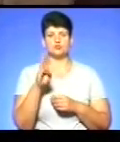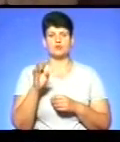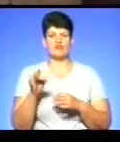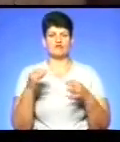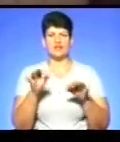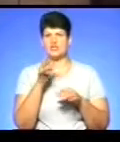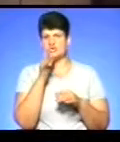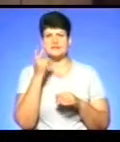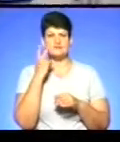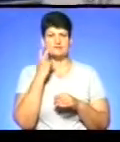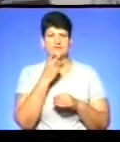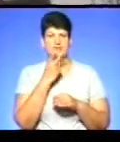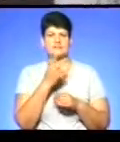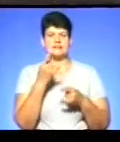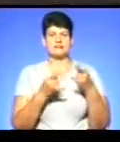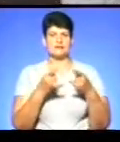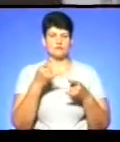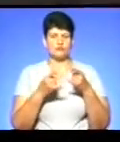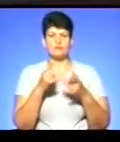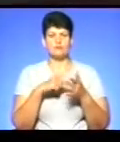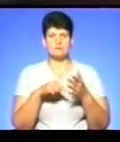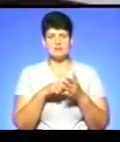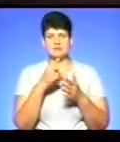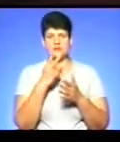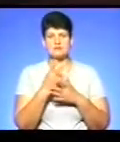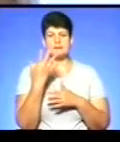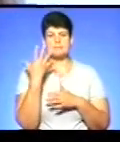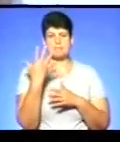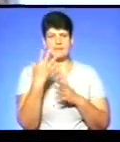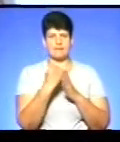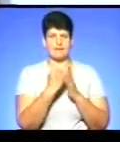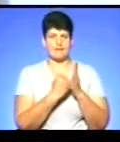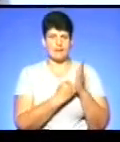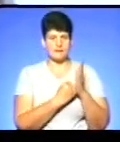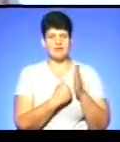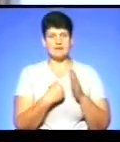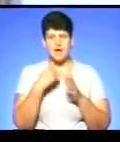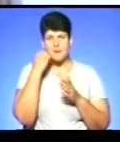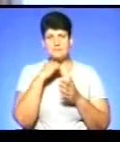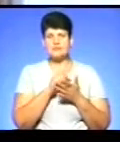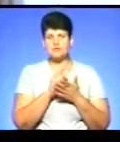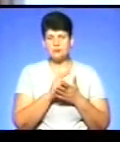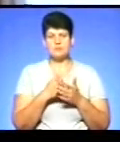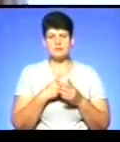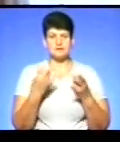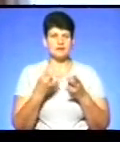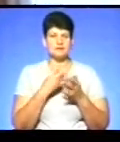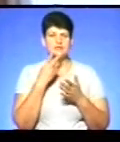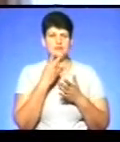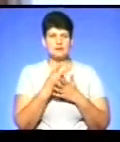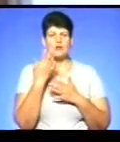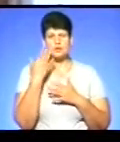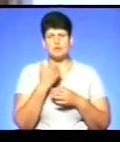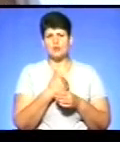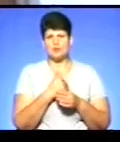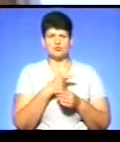завжди дивиться телевізор. У місті транслюють п'ять каналів. Я пенсіонер, мені треба дивитися його, коли схожу,